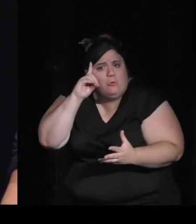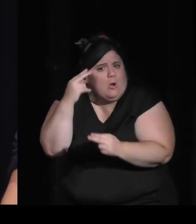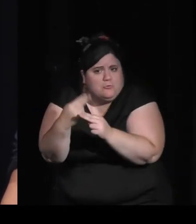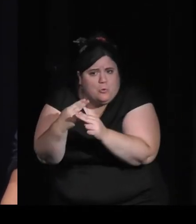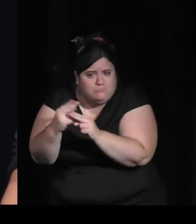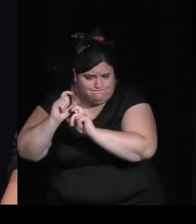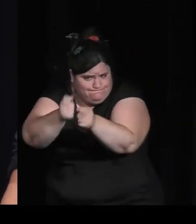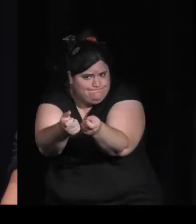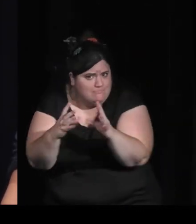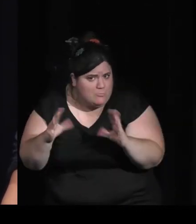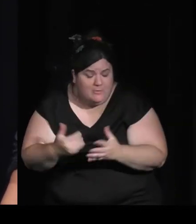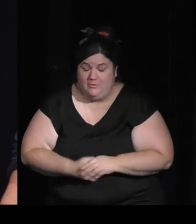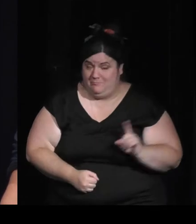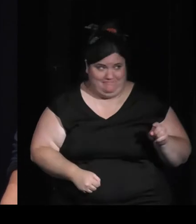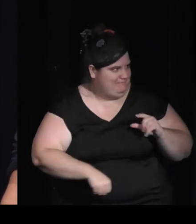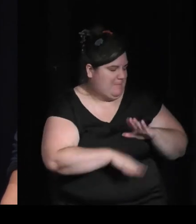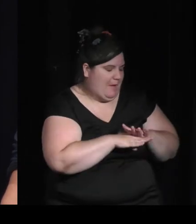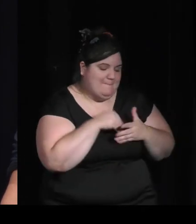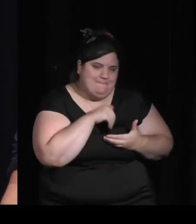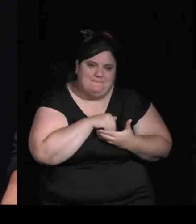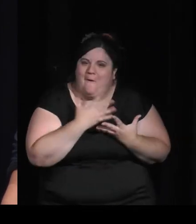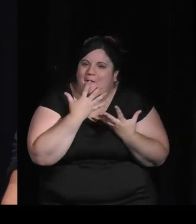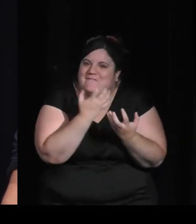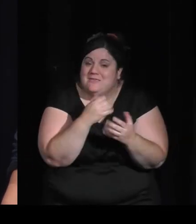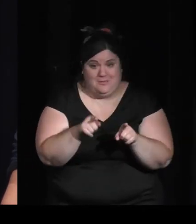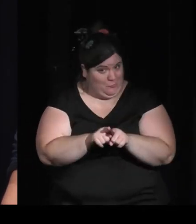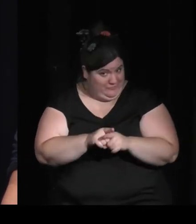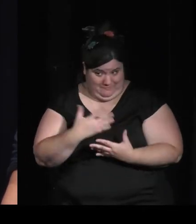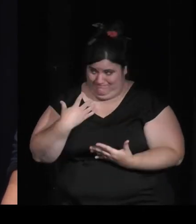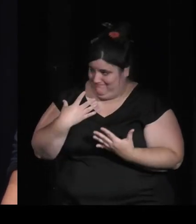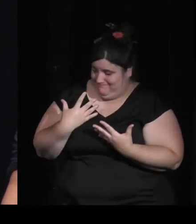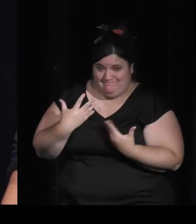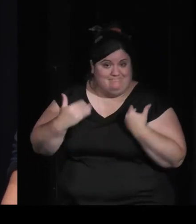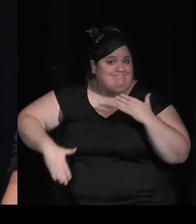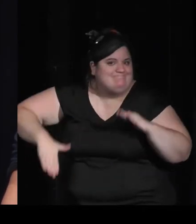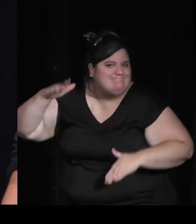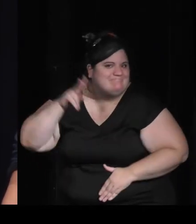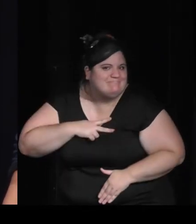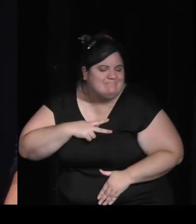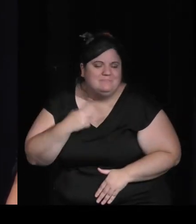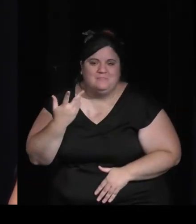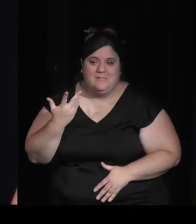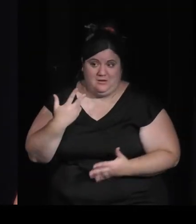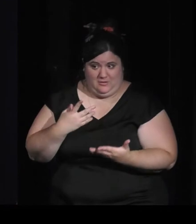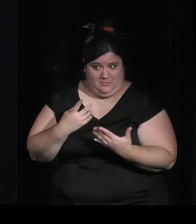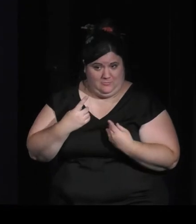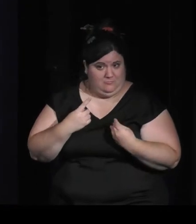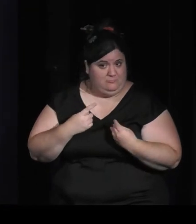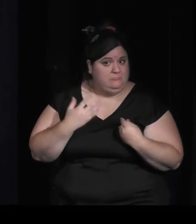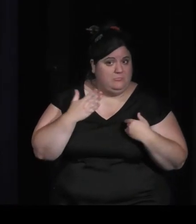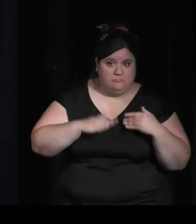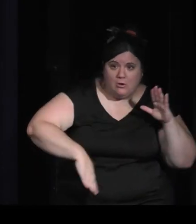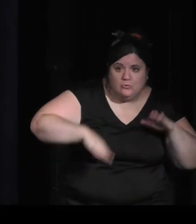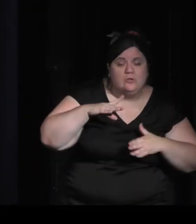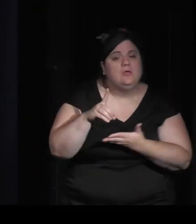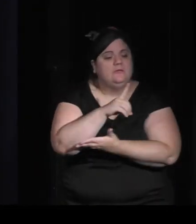On part déjà par envie, par historique. Moi, j'ai grandi, enfin, j'ai passé tous mes étés dans le Lot,